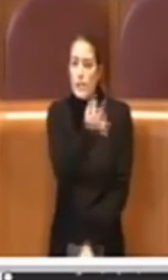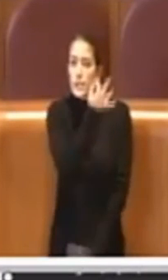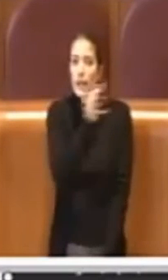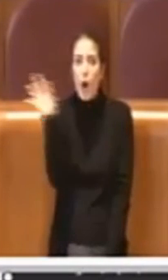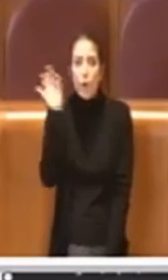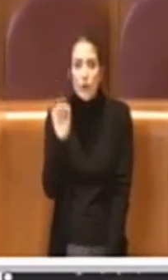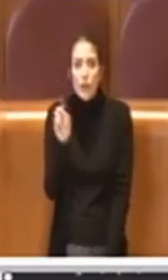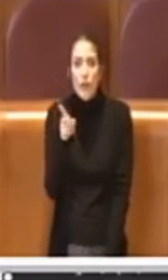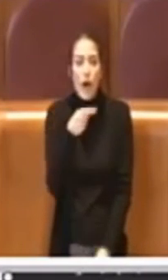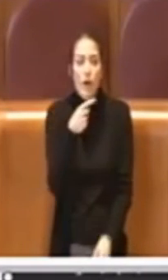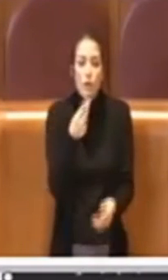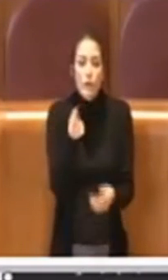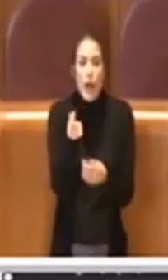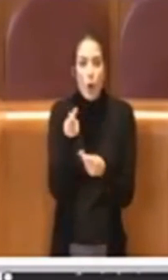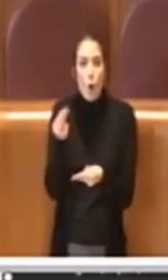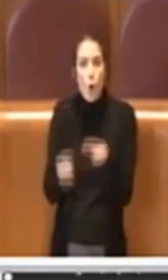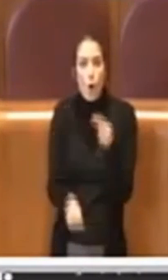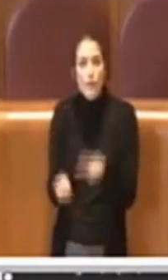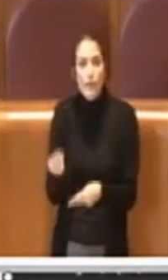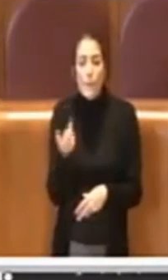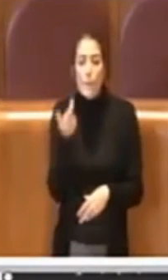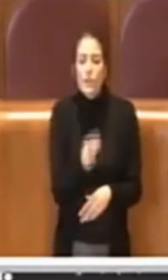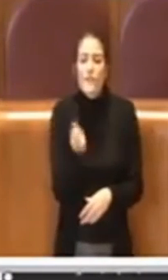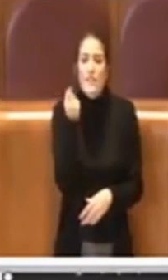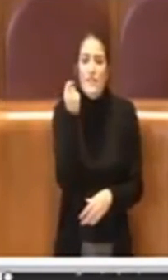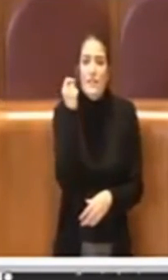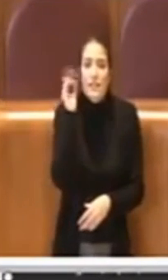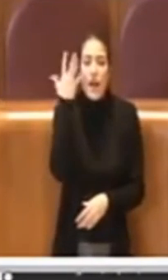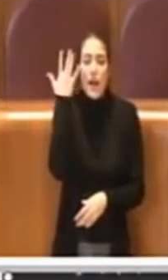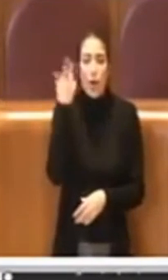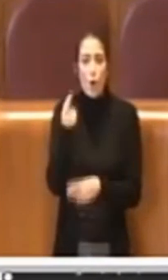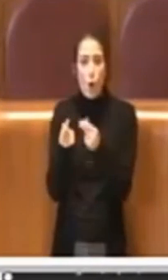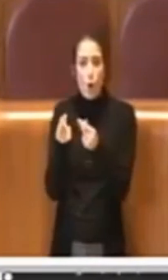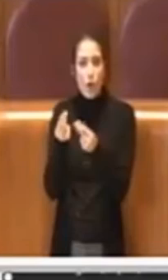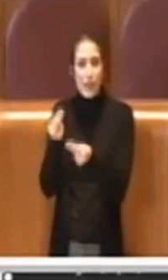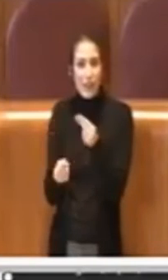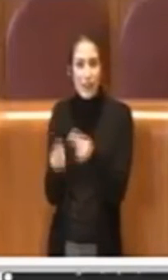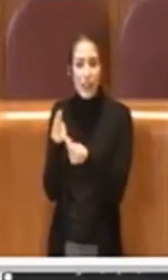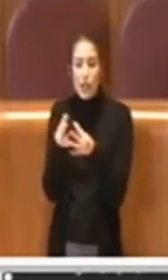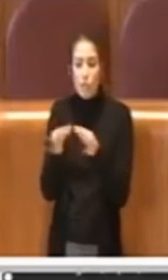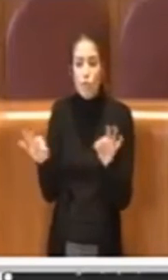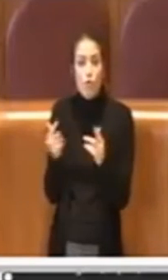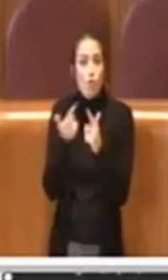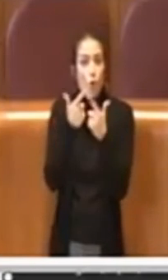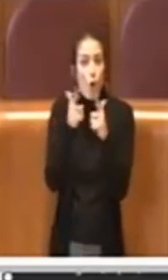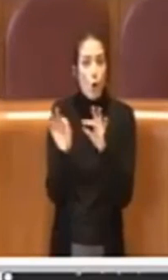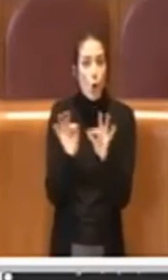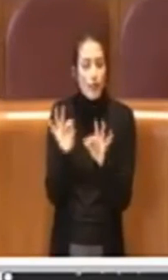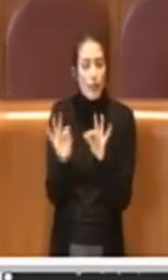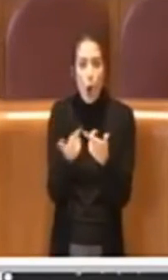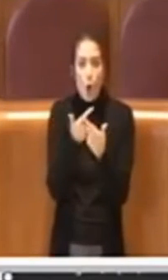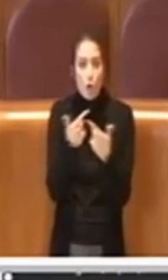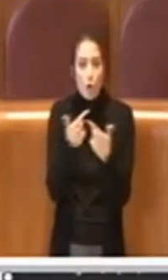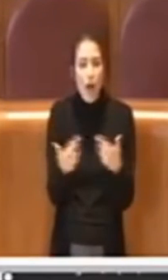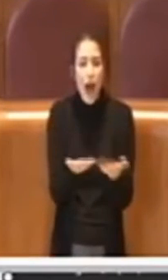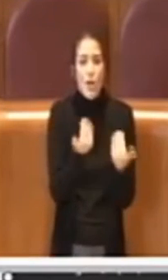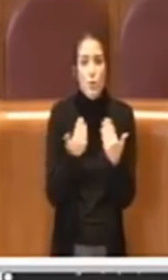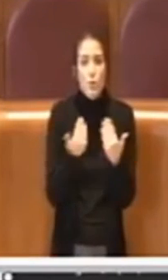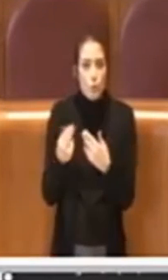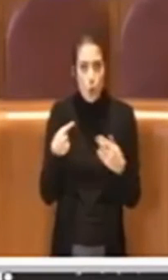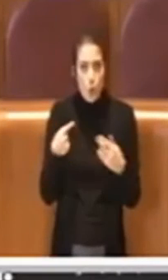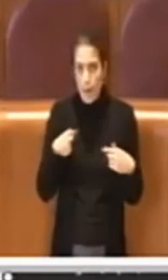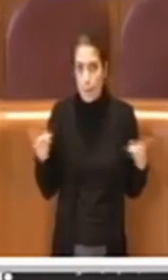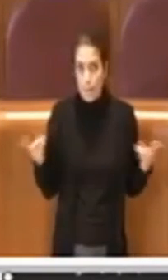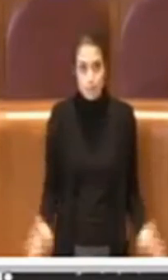è stato fatto sui conti, perché se non si hanno i conti in ordine, le assunzioni non è possibile farle, per